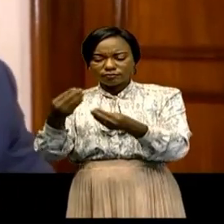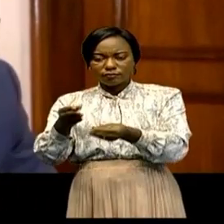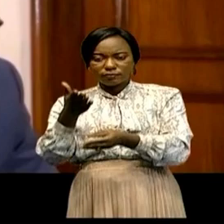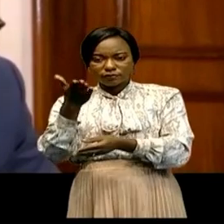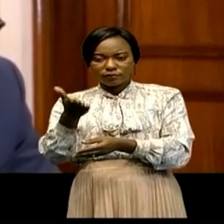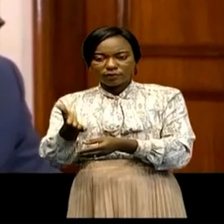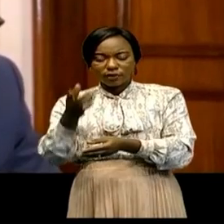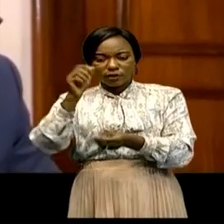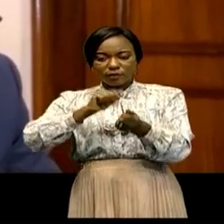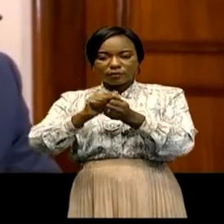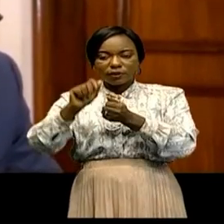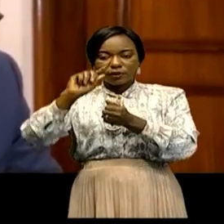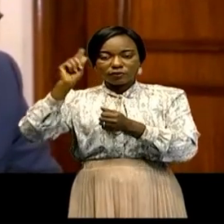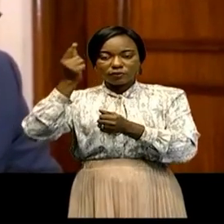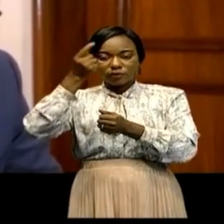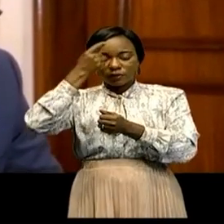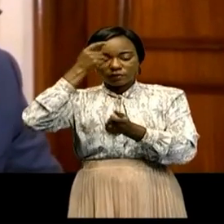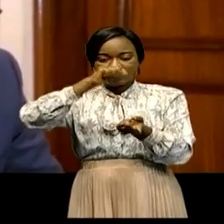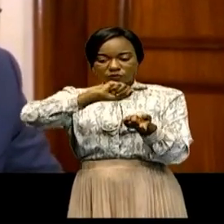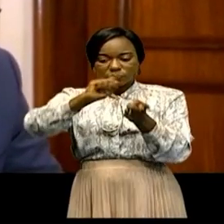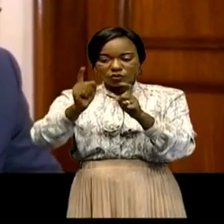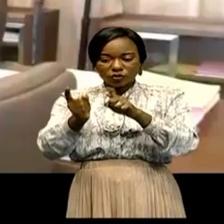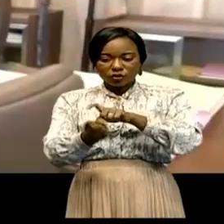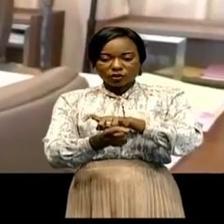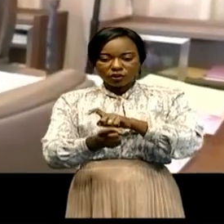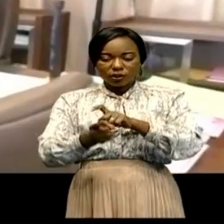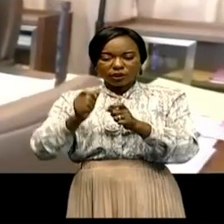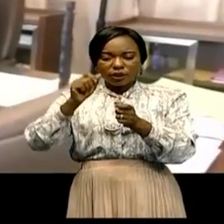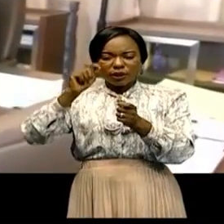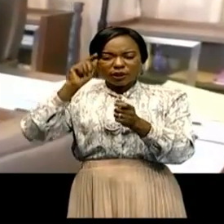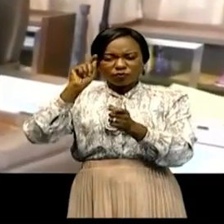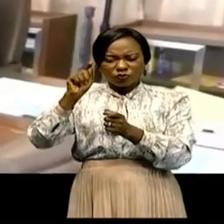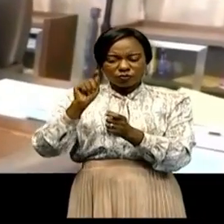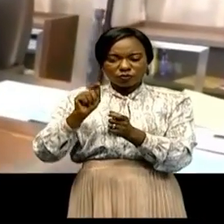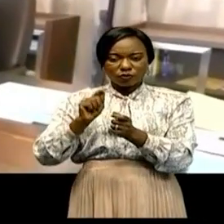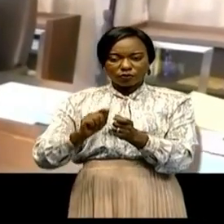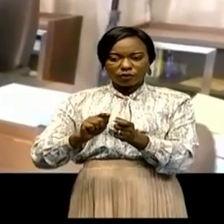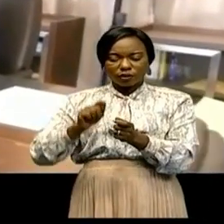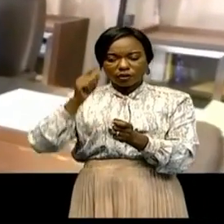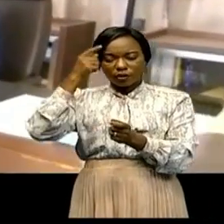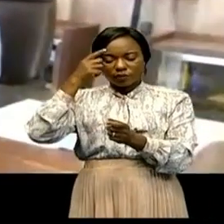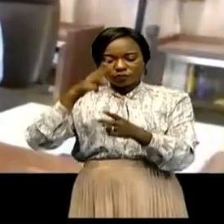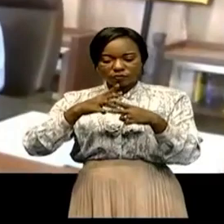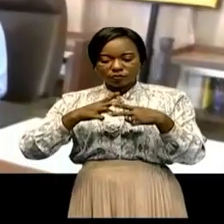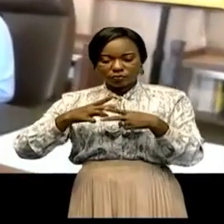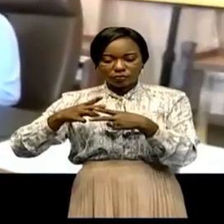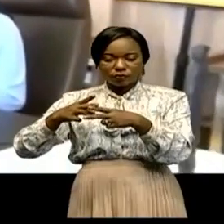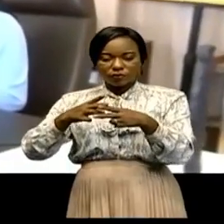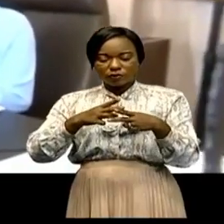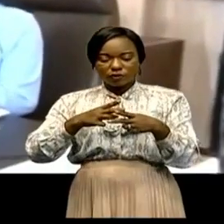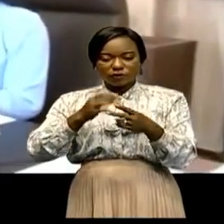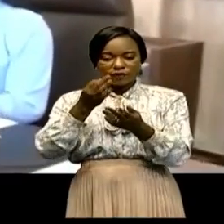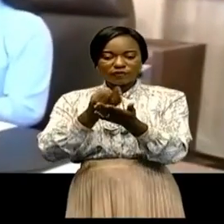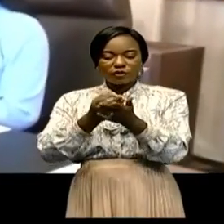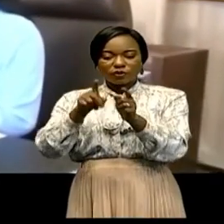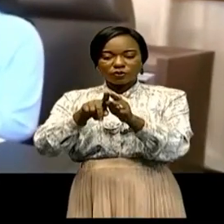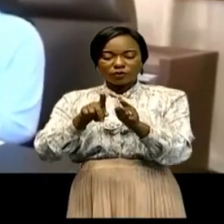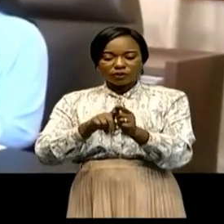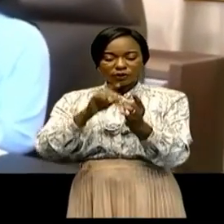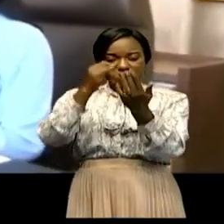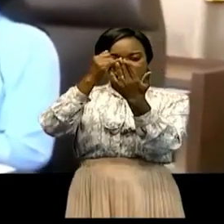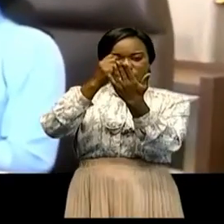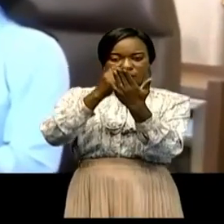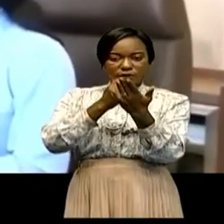gouvernement en vue d'améliorer les indicateurs pertinents du système des gestions de finances publiques et identifient pour ces